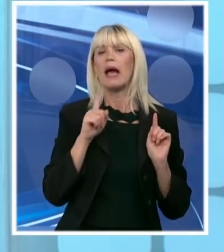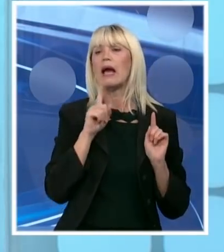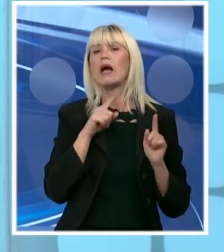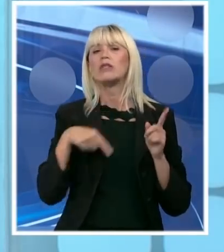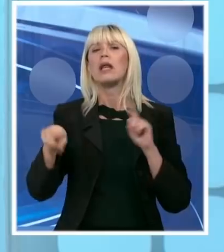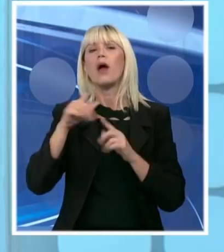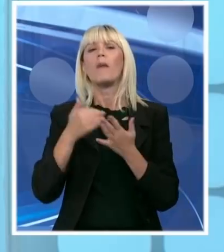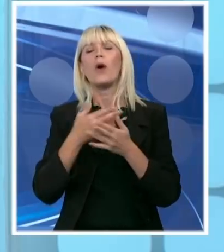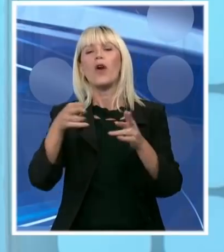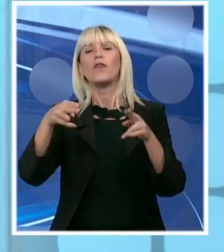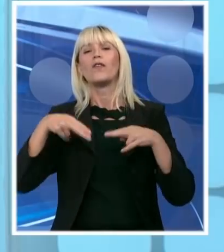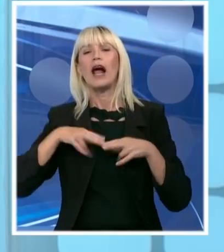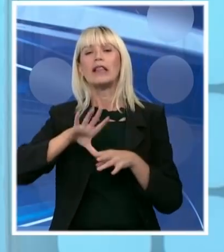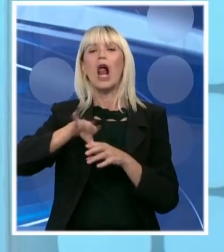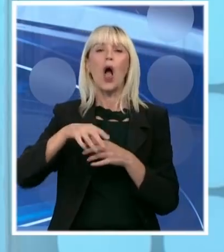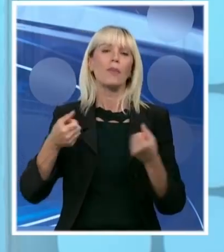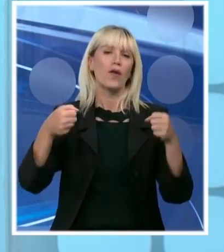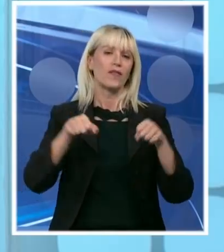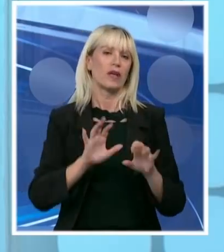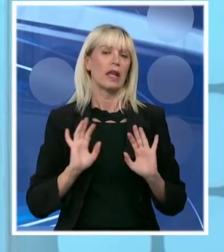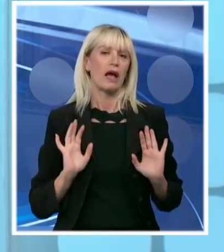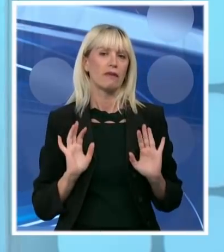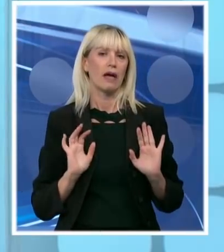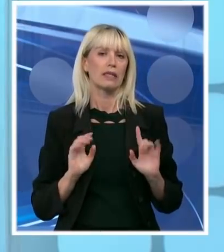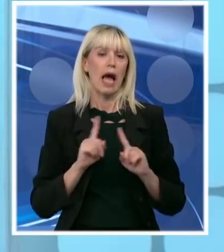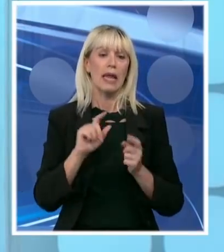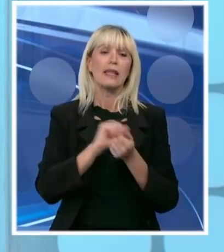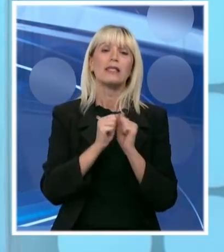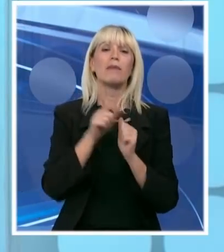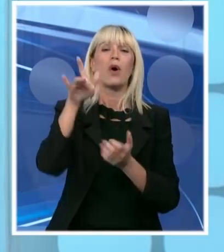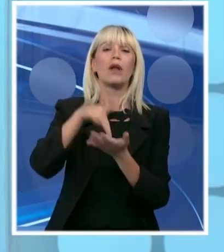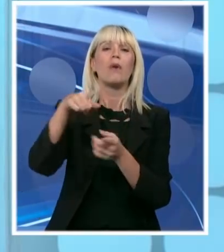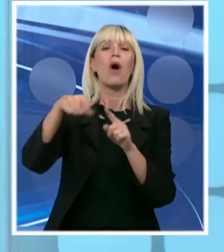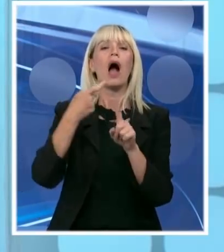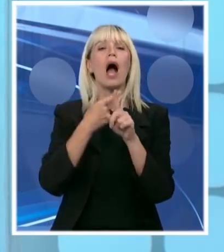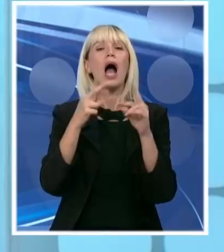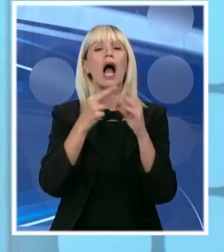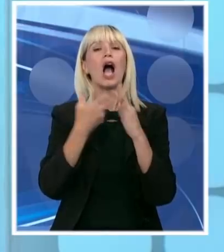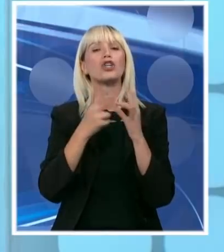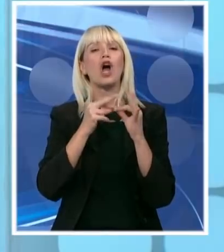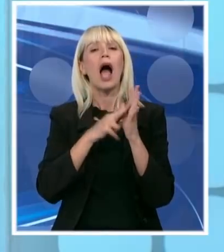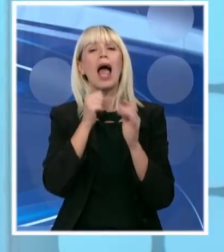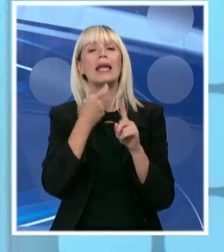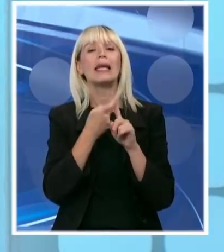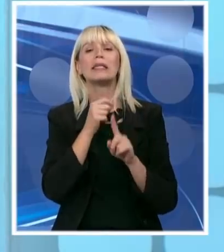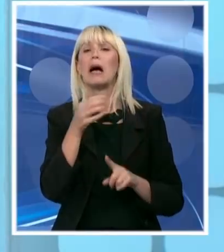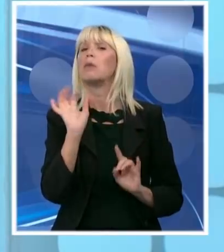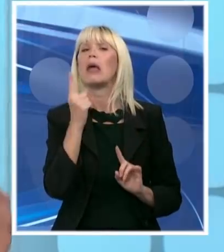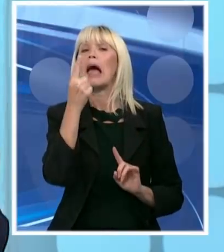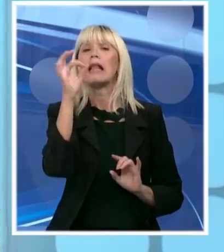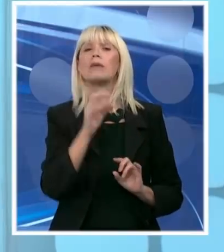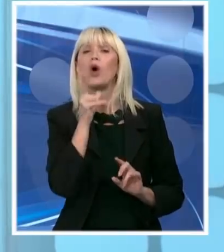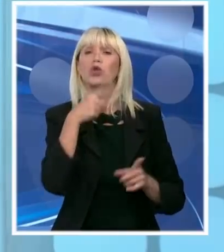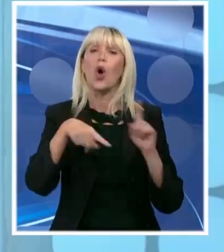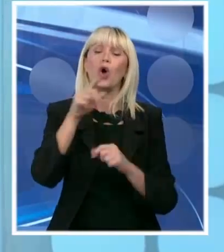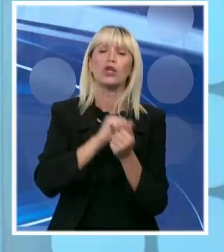ponovo kradu i pljačkaju, to je suština svega. A da se borimo za kačanik, to hoće 1% ljudi. A više od toga neće. Ali zato će